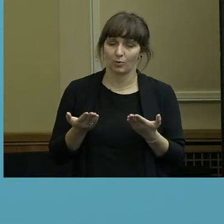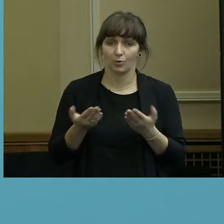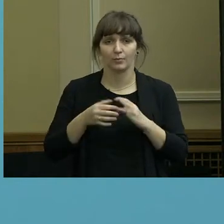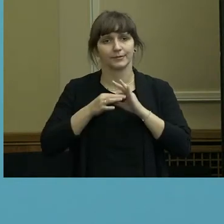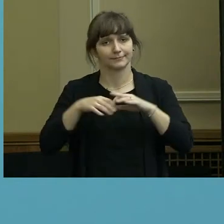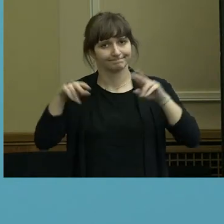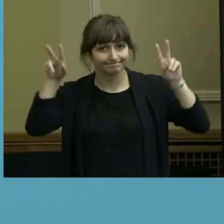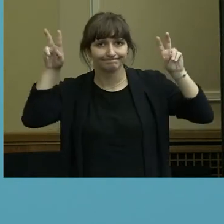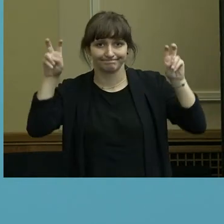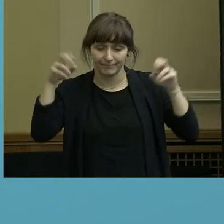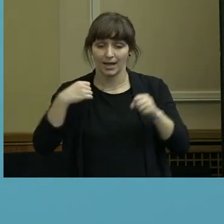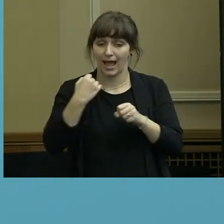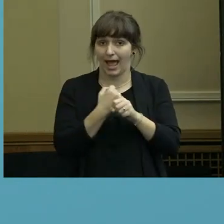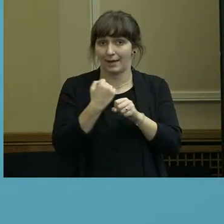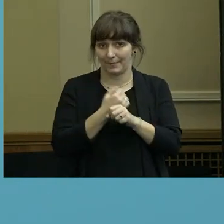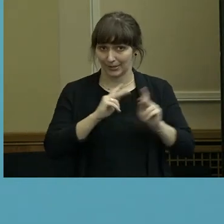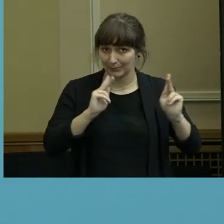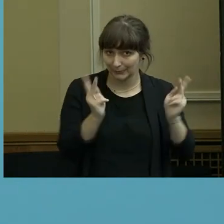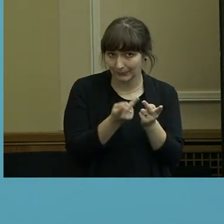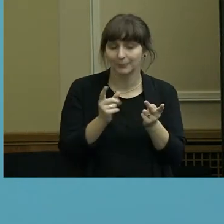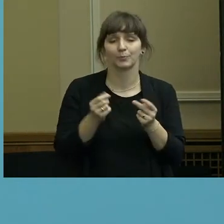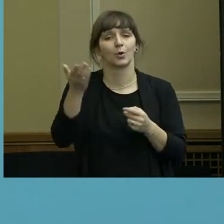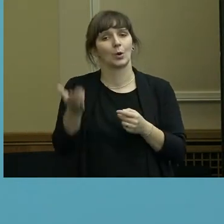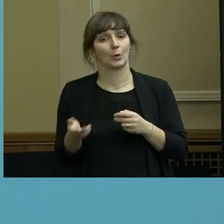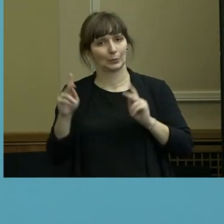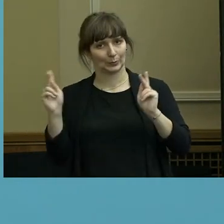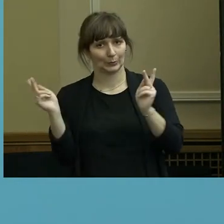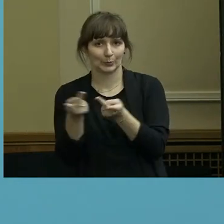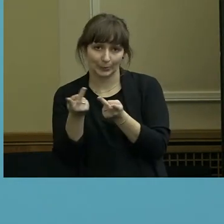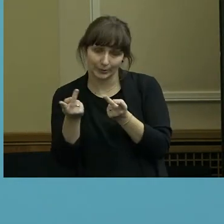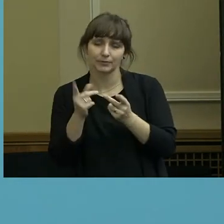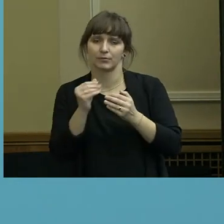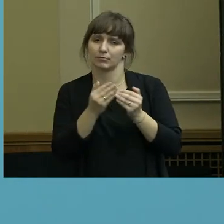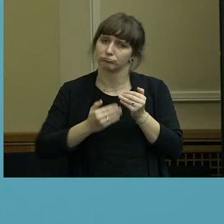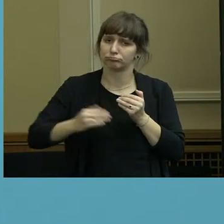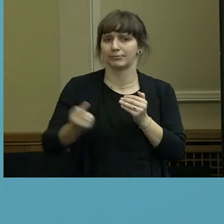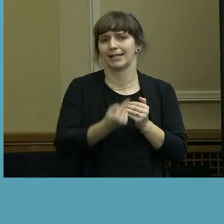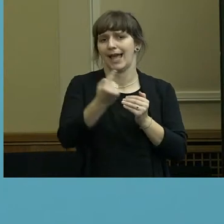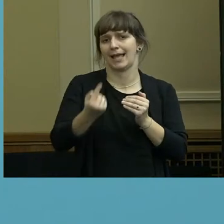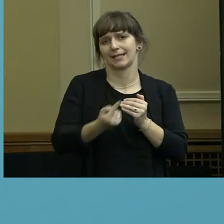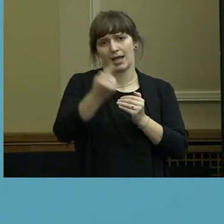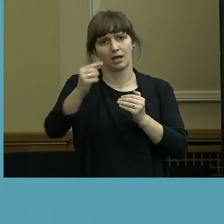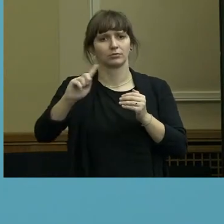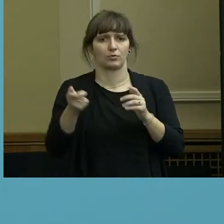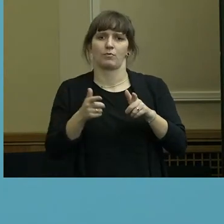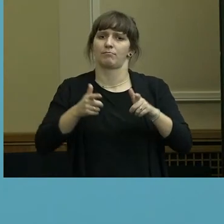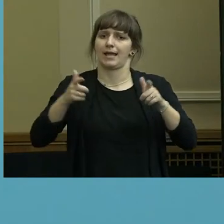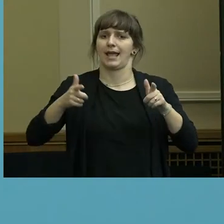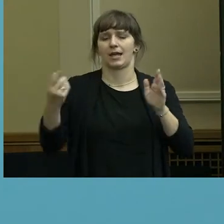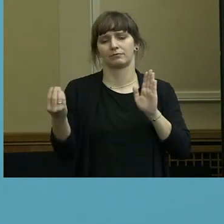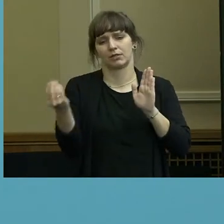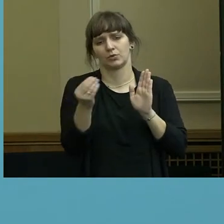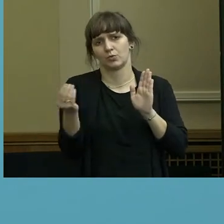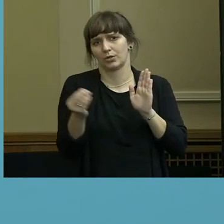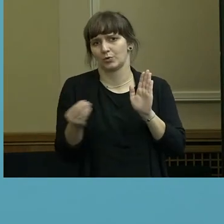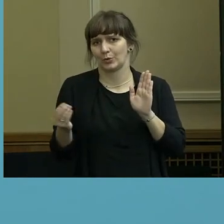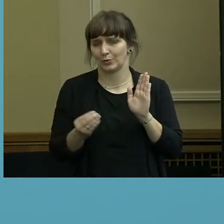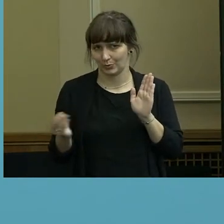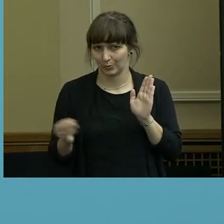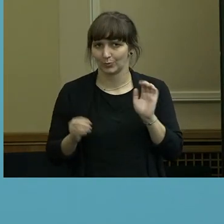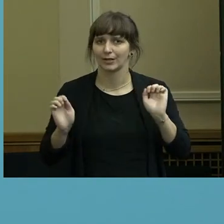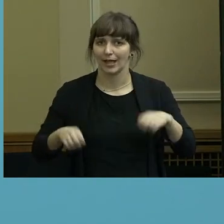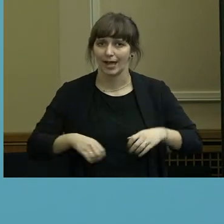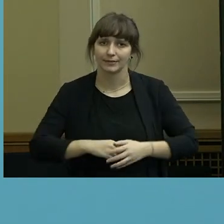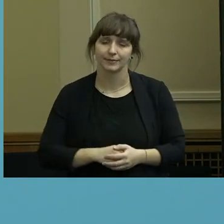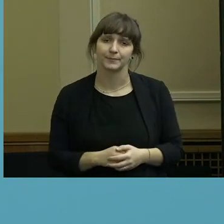Überschrift gleicher Lohn für gleiche Arbeit wird vielleicht in den folgenden Jahren auch noch ein bisschen ausgebaut werden können. Trotzdem glauben wir, dass wir